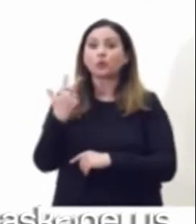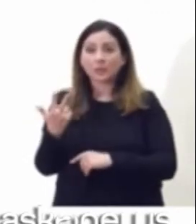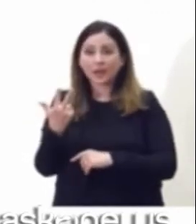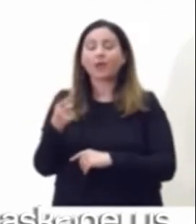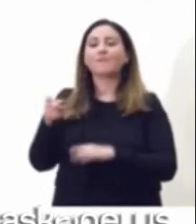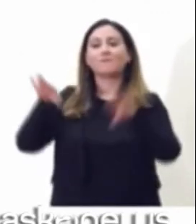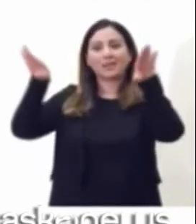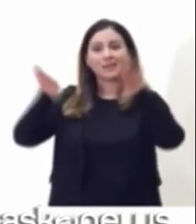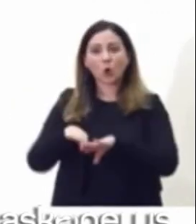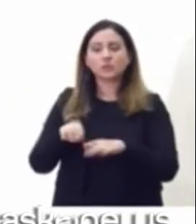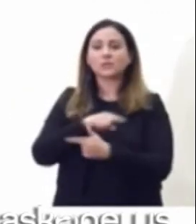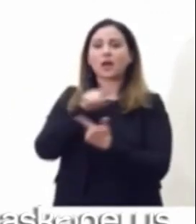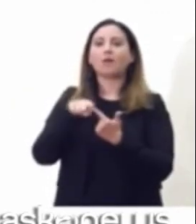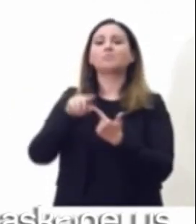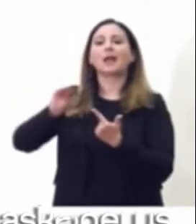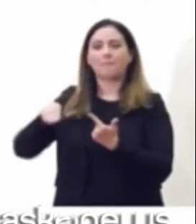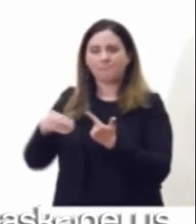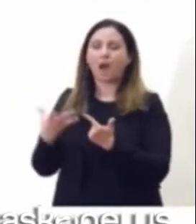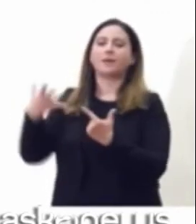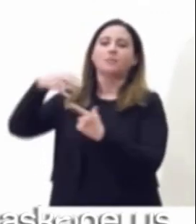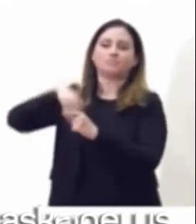d'Aosta e sono presenti la Campania.